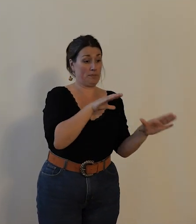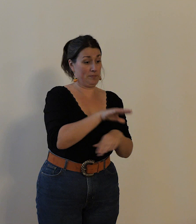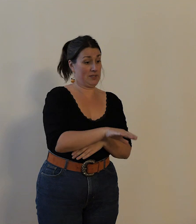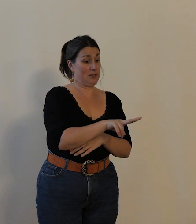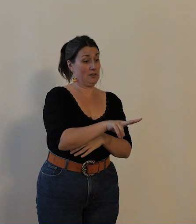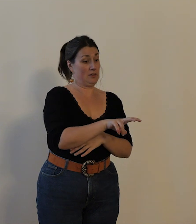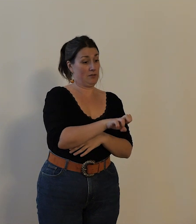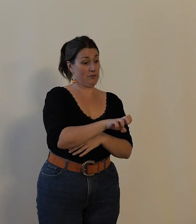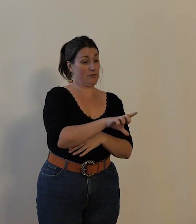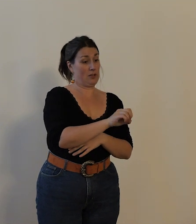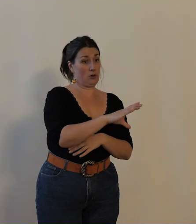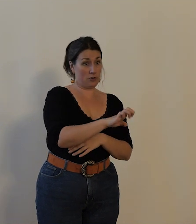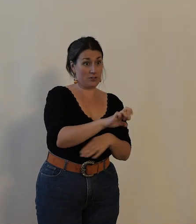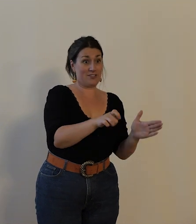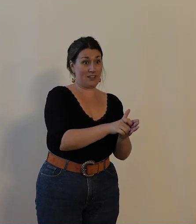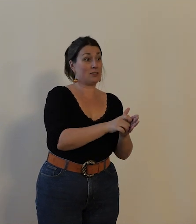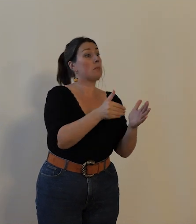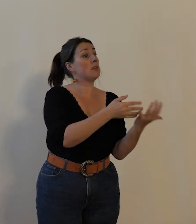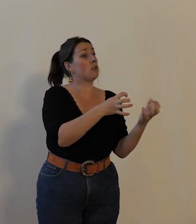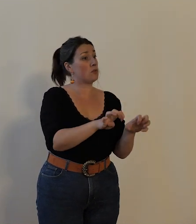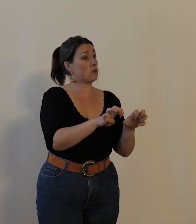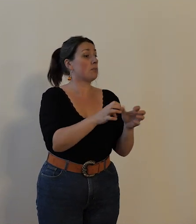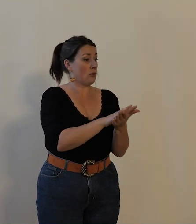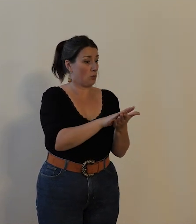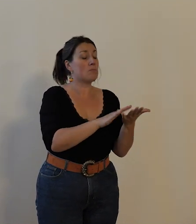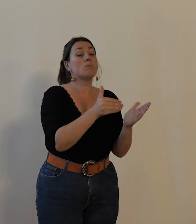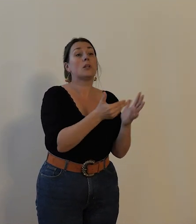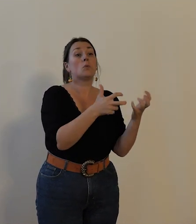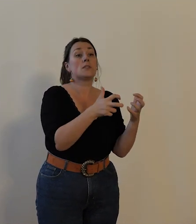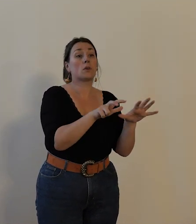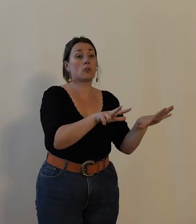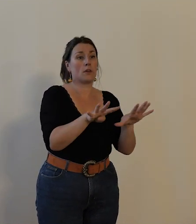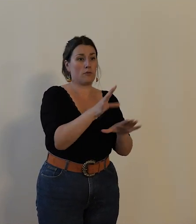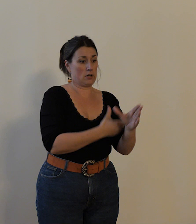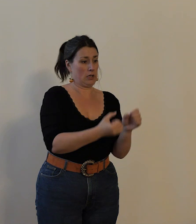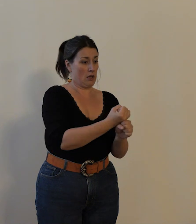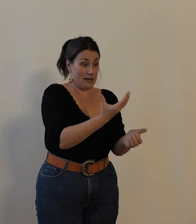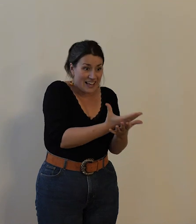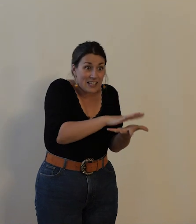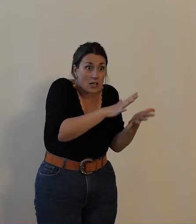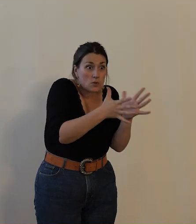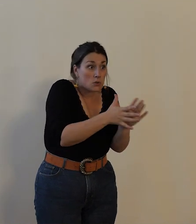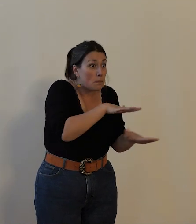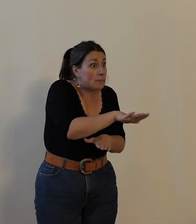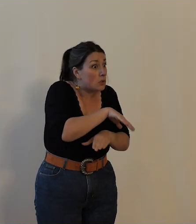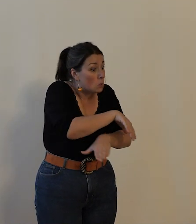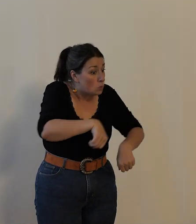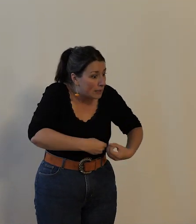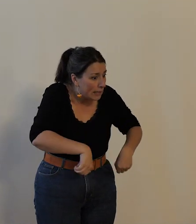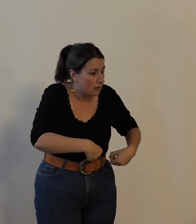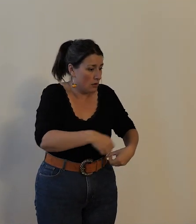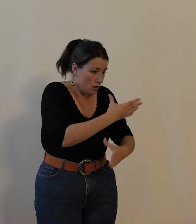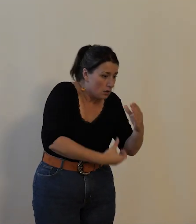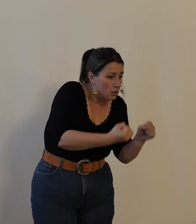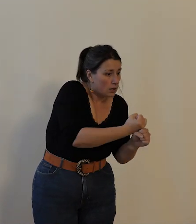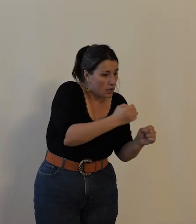vélocypédique ouvrière de Tours créée en 1889 déjà vous voyez une association ouvrière qui se crée en club cycliste